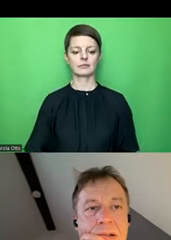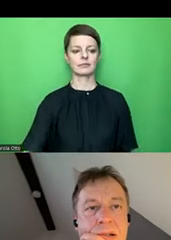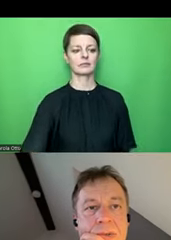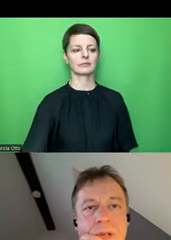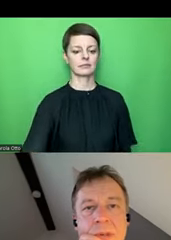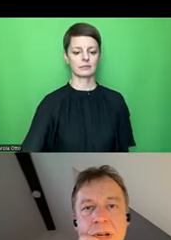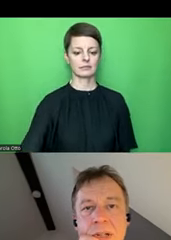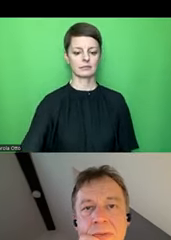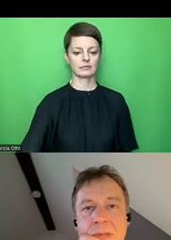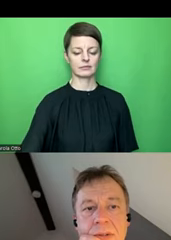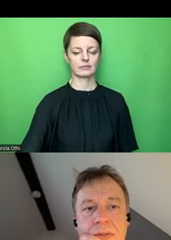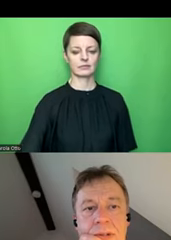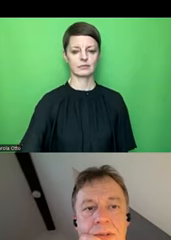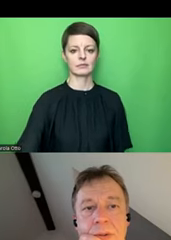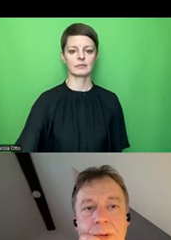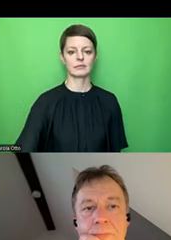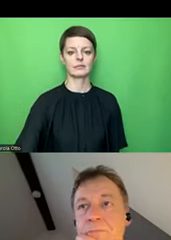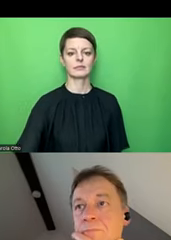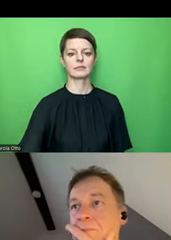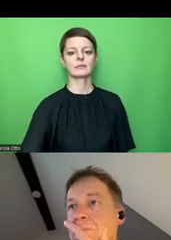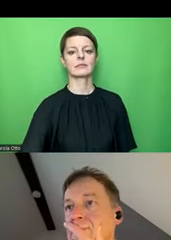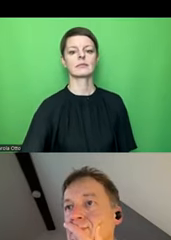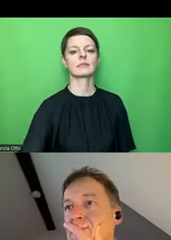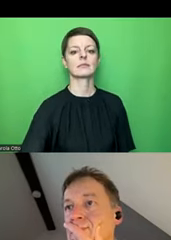Also bei Barrierefreiheit vielleicht, oder?